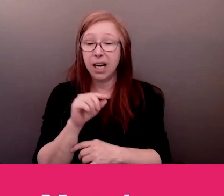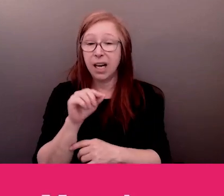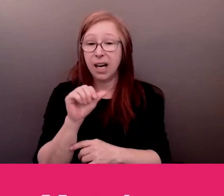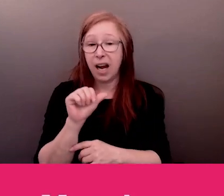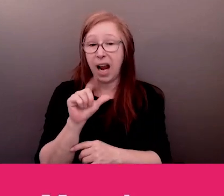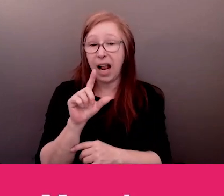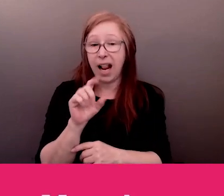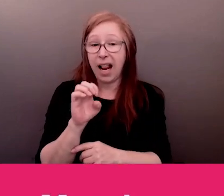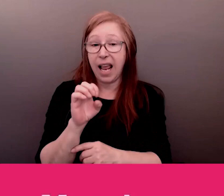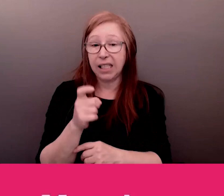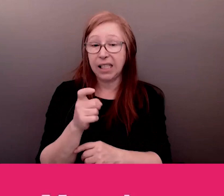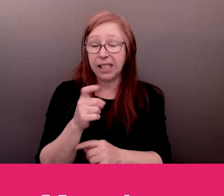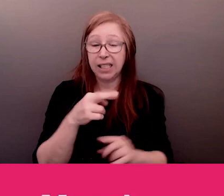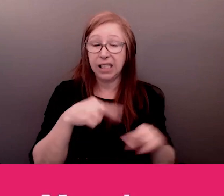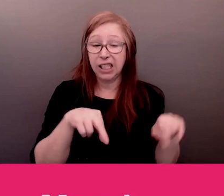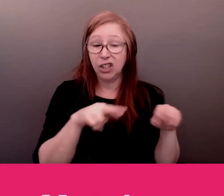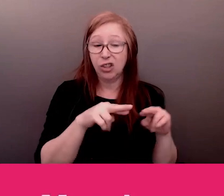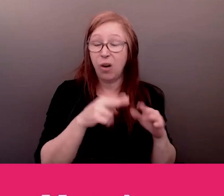maintenant Ed